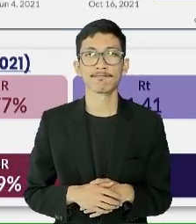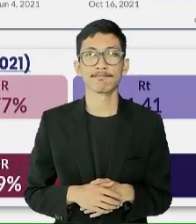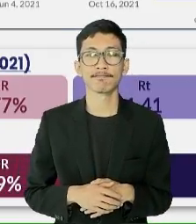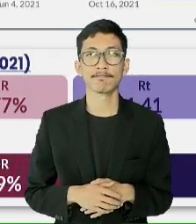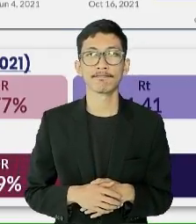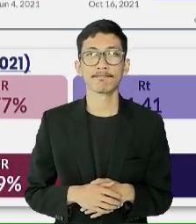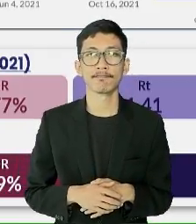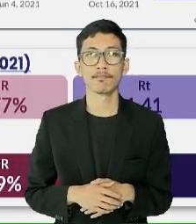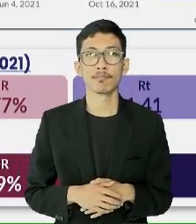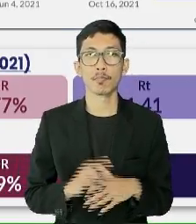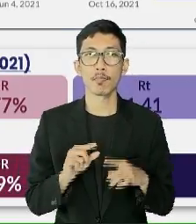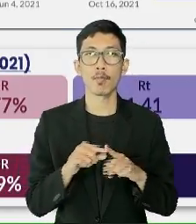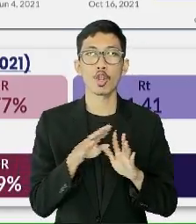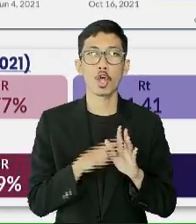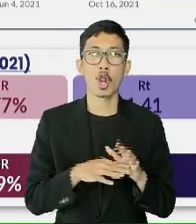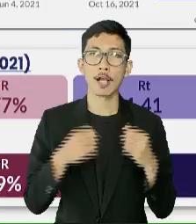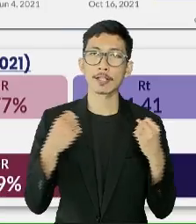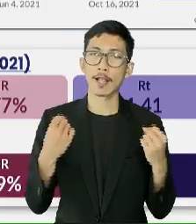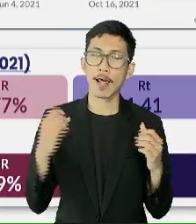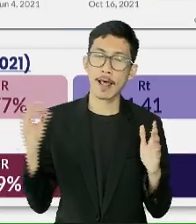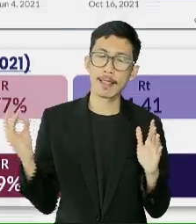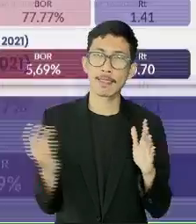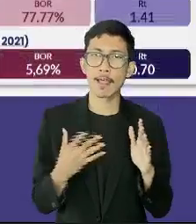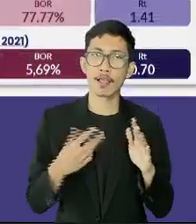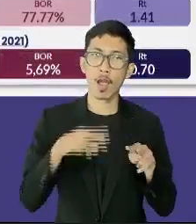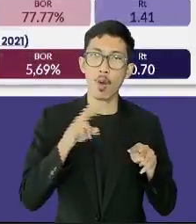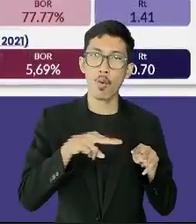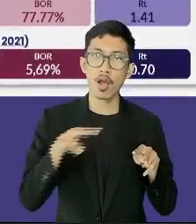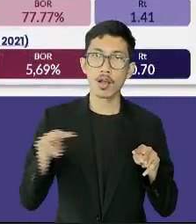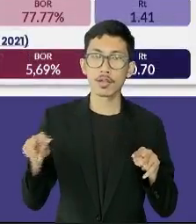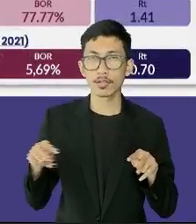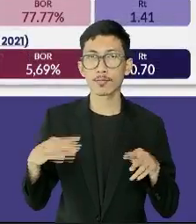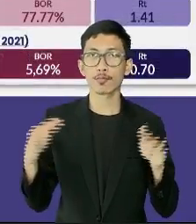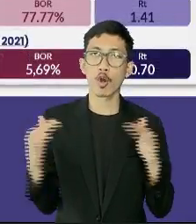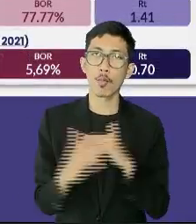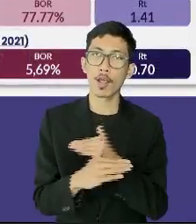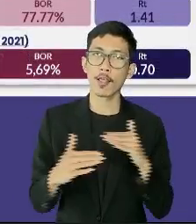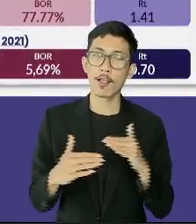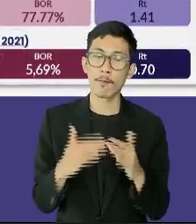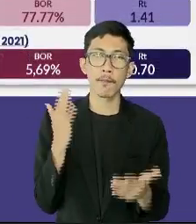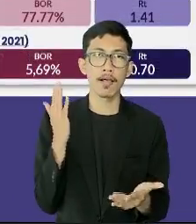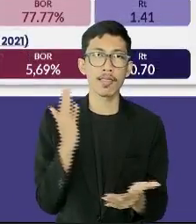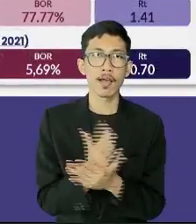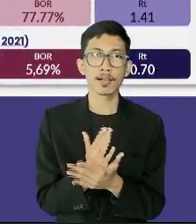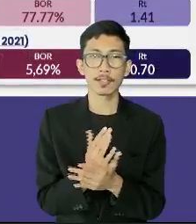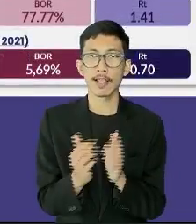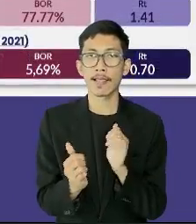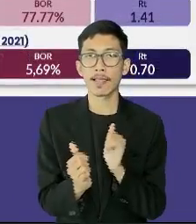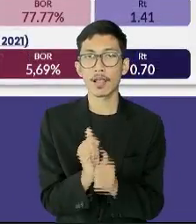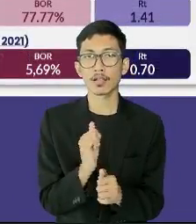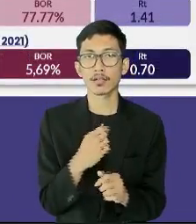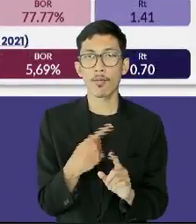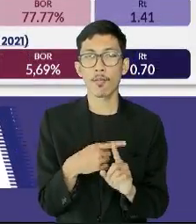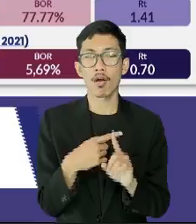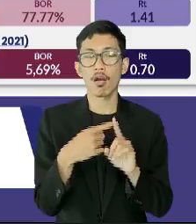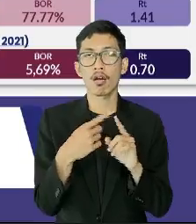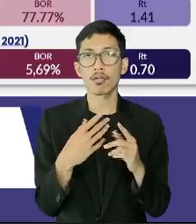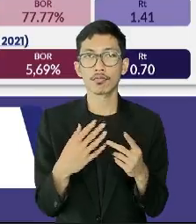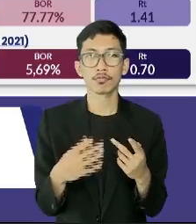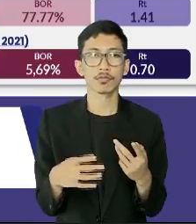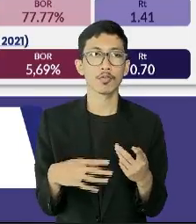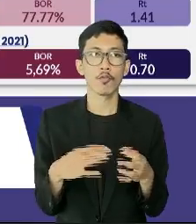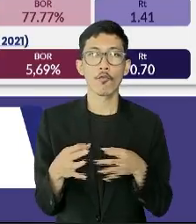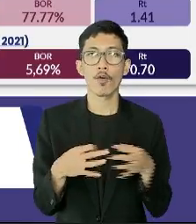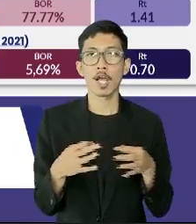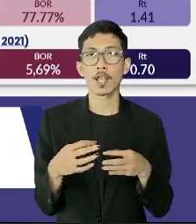Pengawasan protokol kesehatan ketat, pembatasan mobilitas, peningkatan testing COVID-19, serta penyediaan